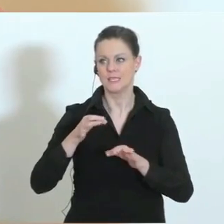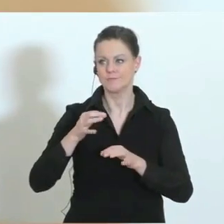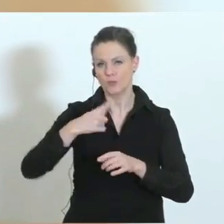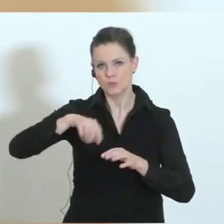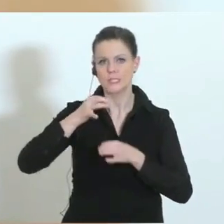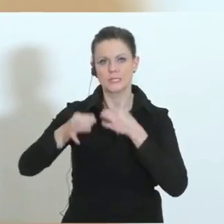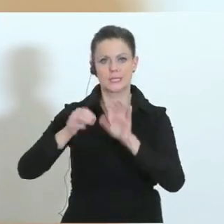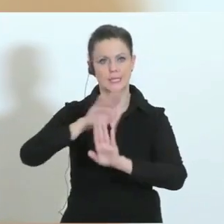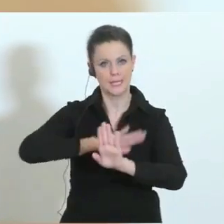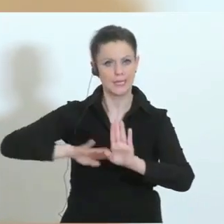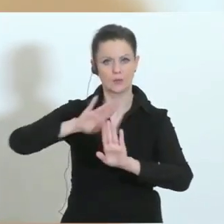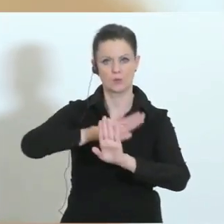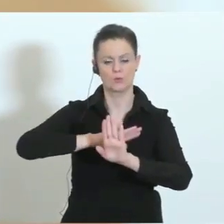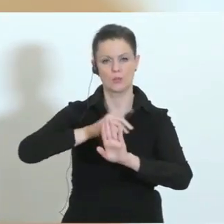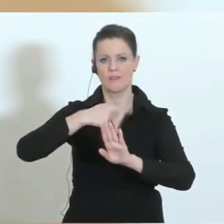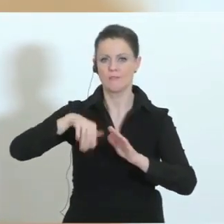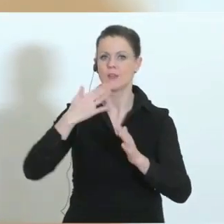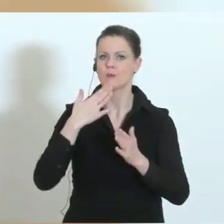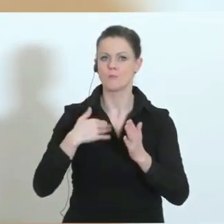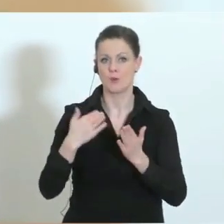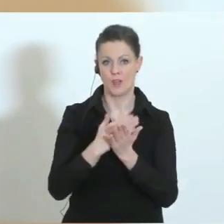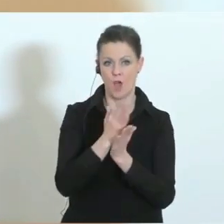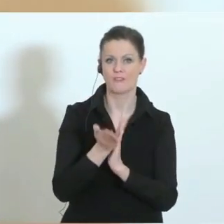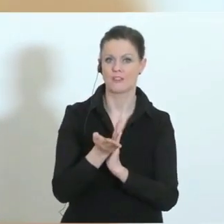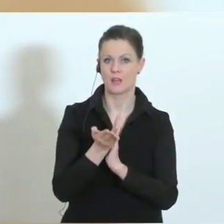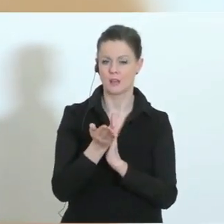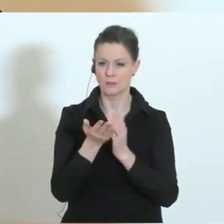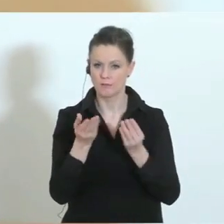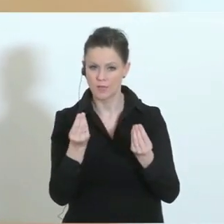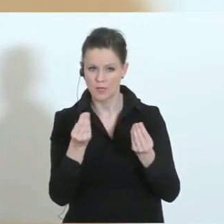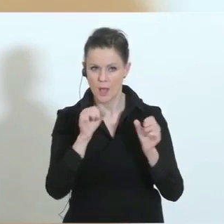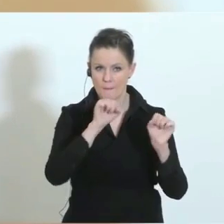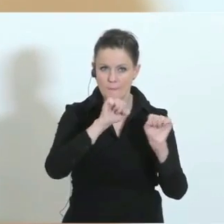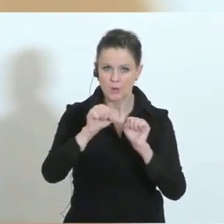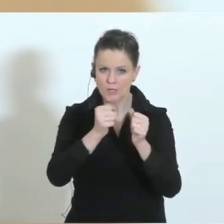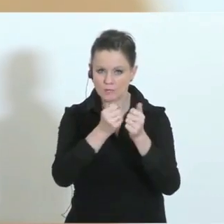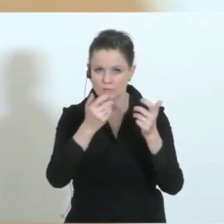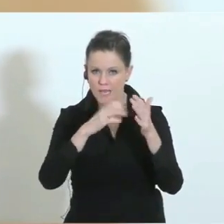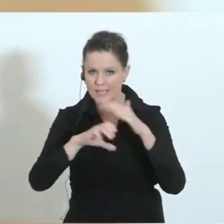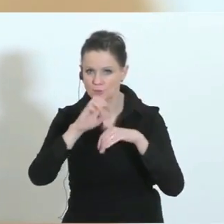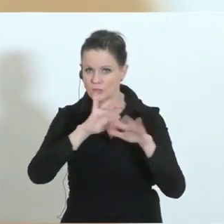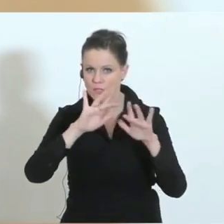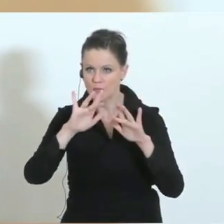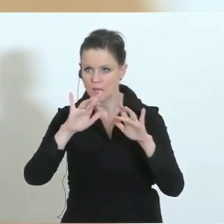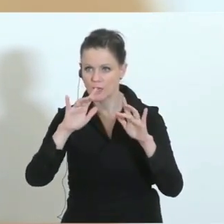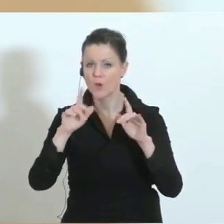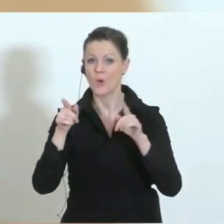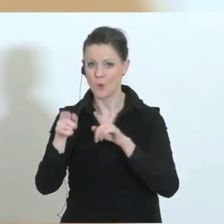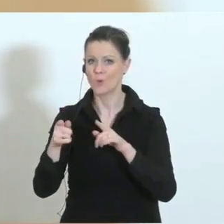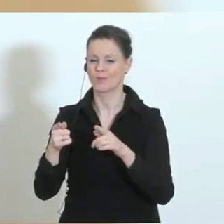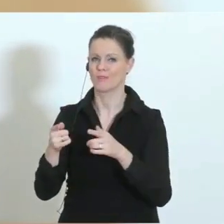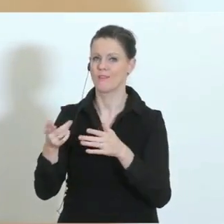wir so aufteilen, dass es in dieses Potenzial hineinpasst. Und damit das möglich ist, muss dieses